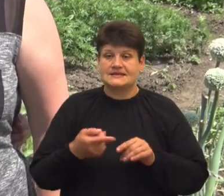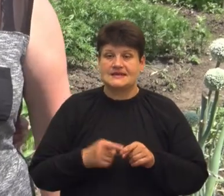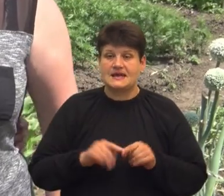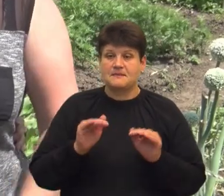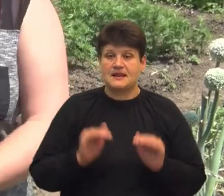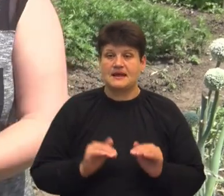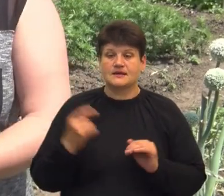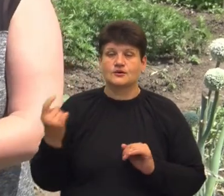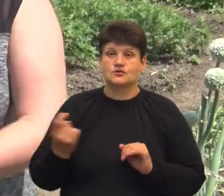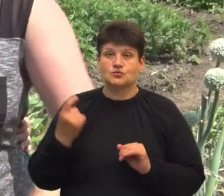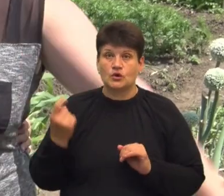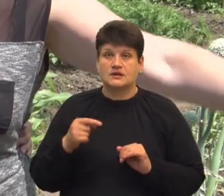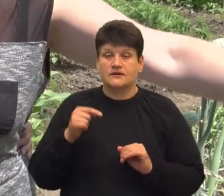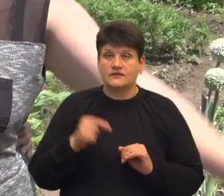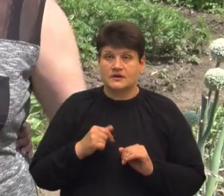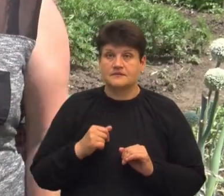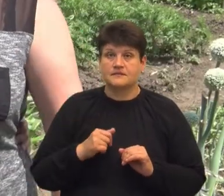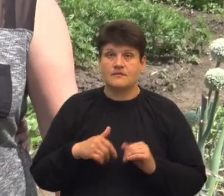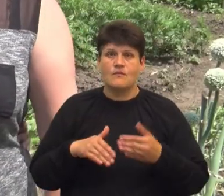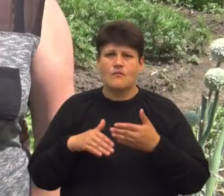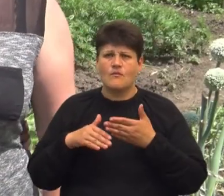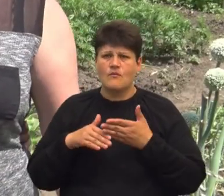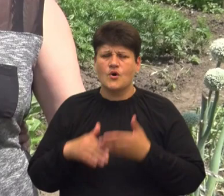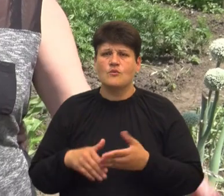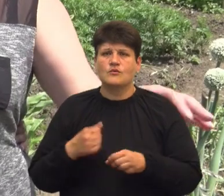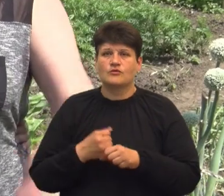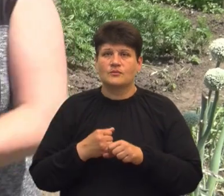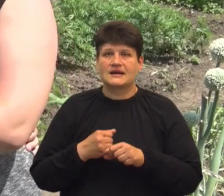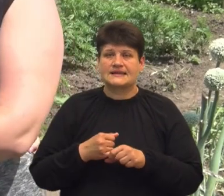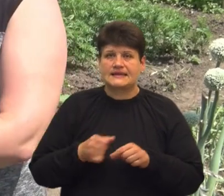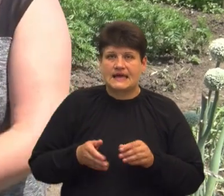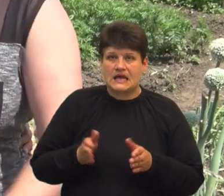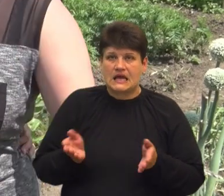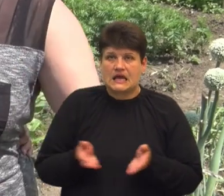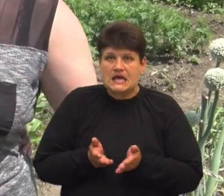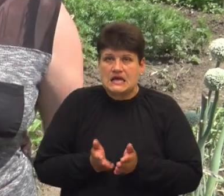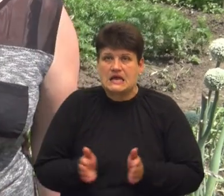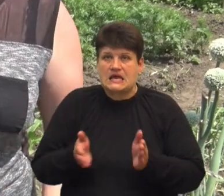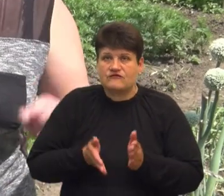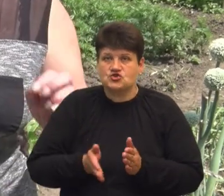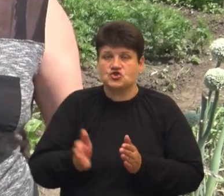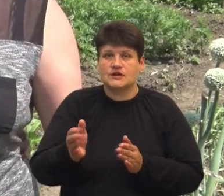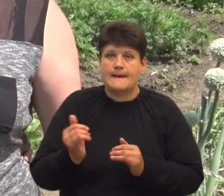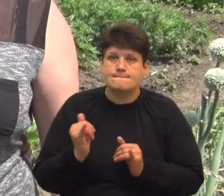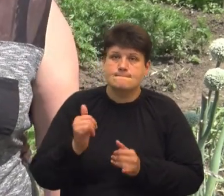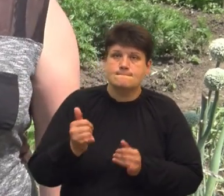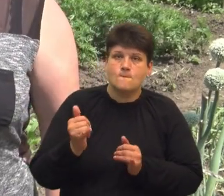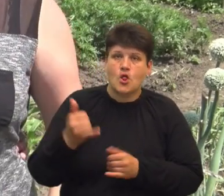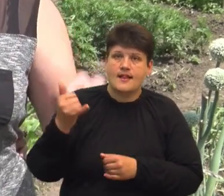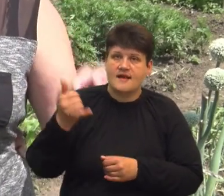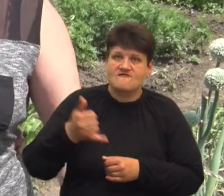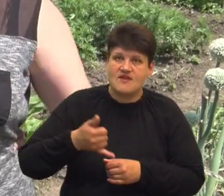господар, він допомагав робити рівчики, з поливалкою поливав, кидав